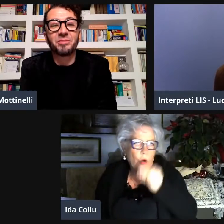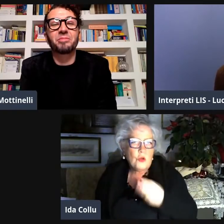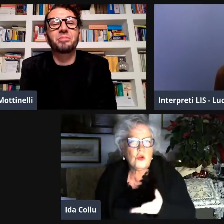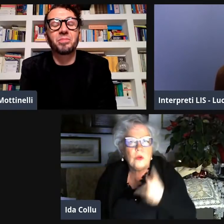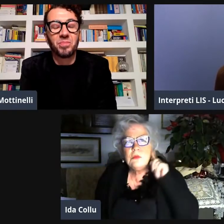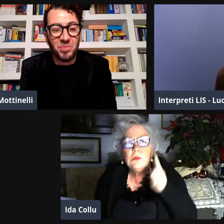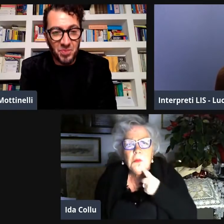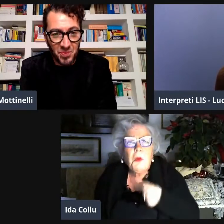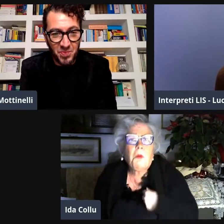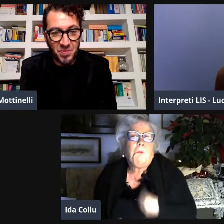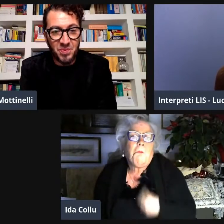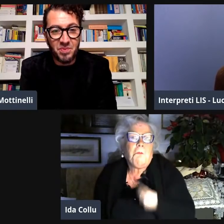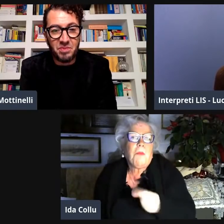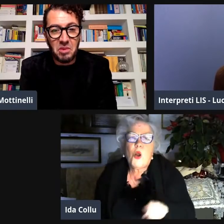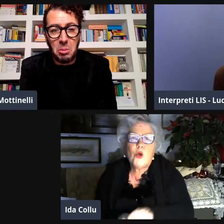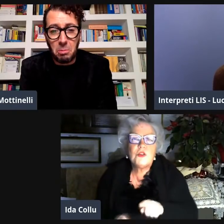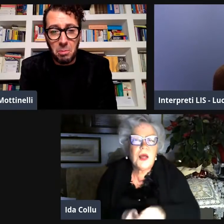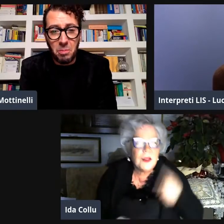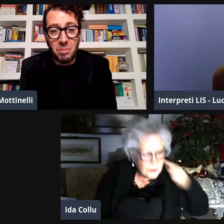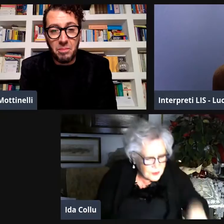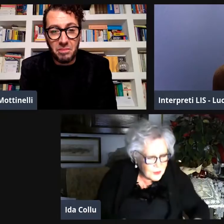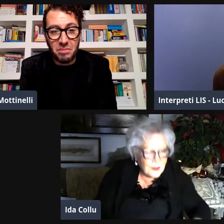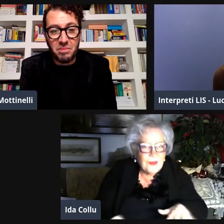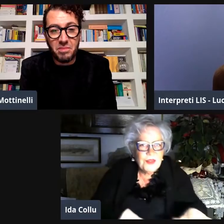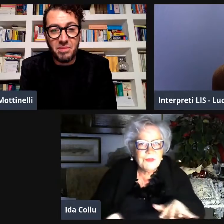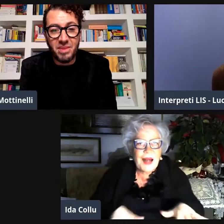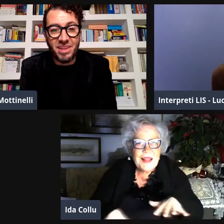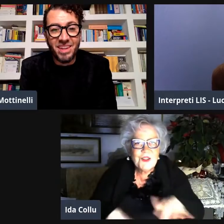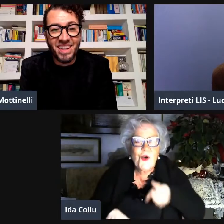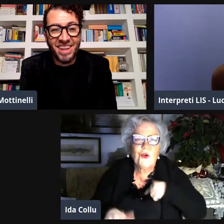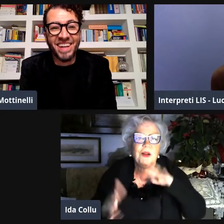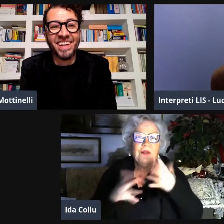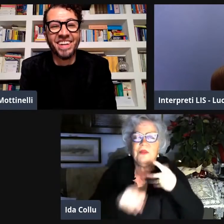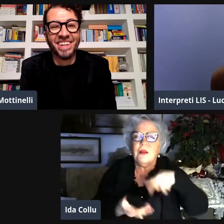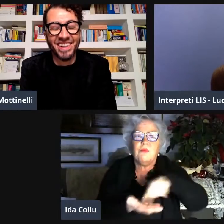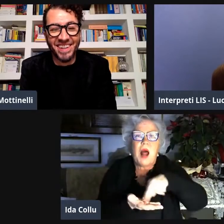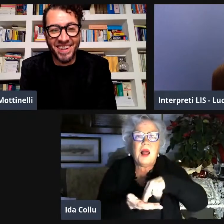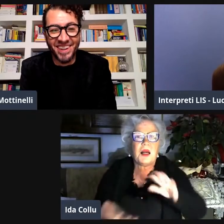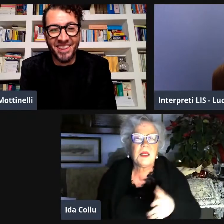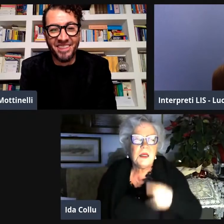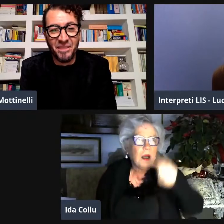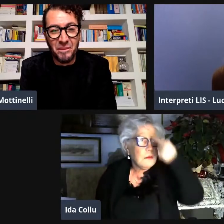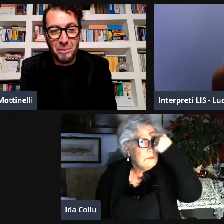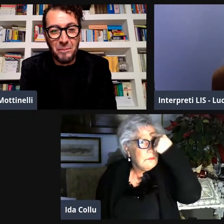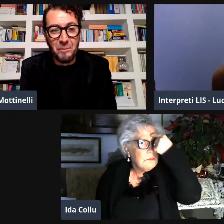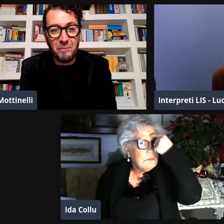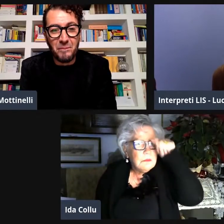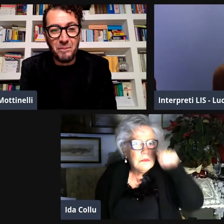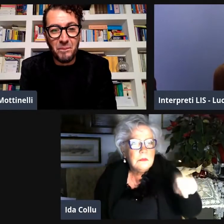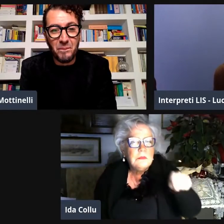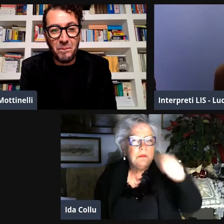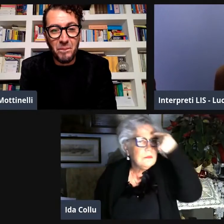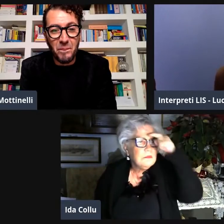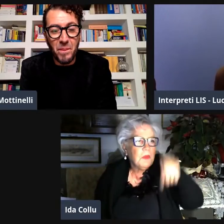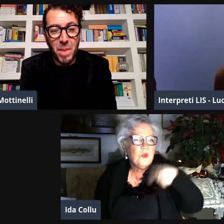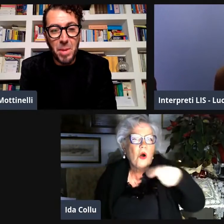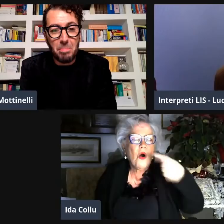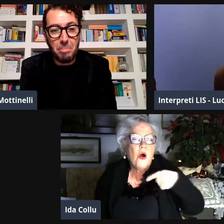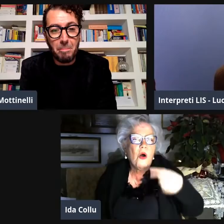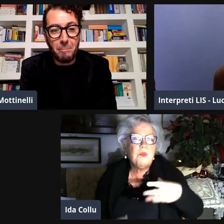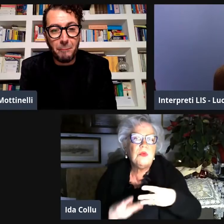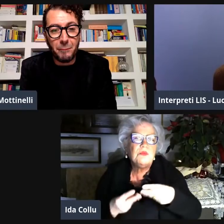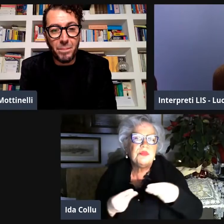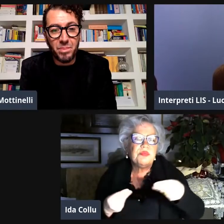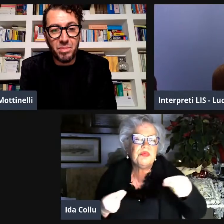io sognavo di diventare una ballerina. E il fatto che io fossi sorda per me non importava. Io sentivo le vibrazioni. E quindi riuscivo a